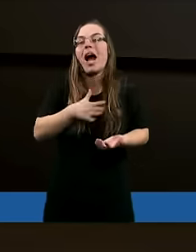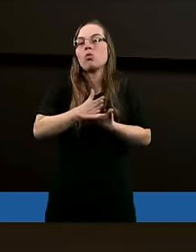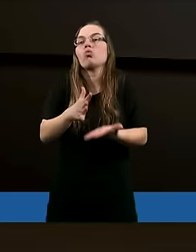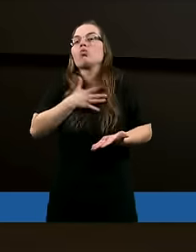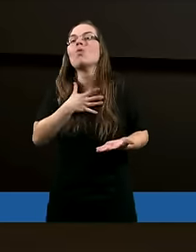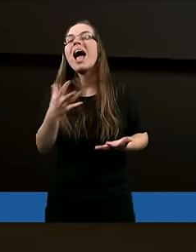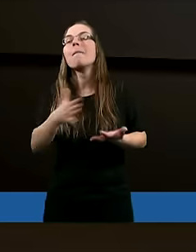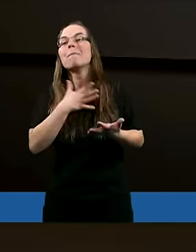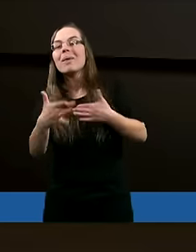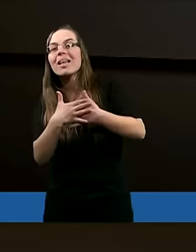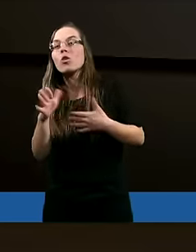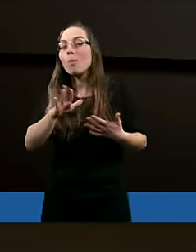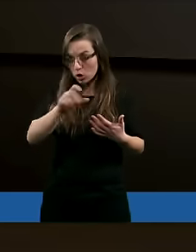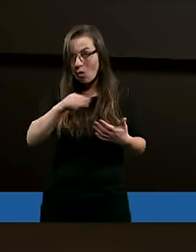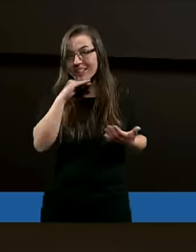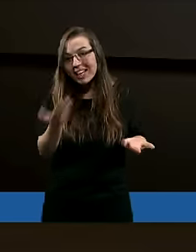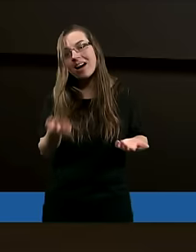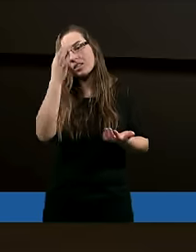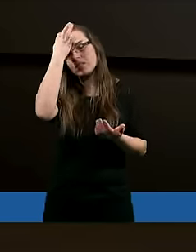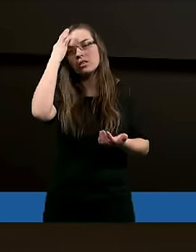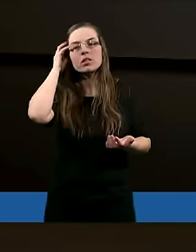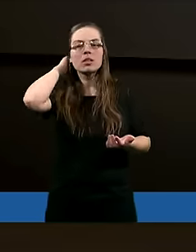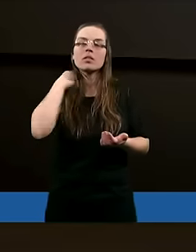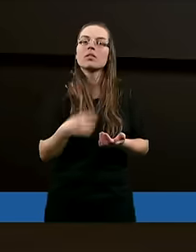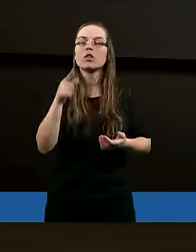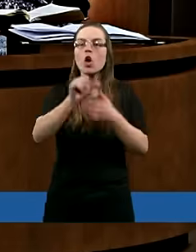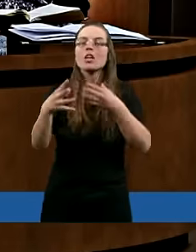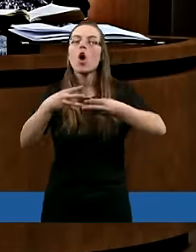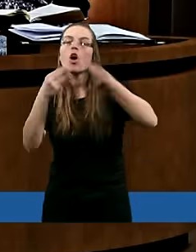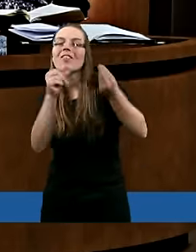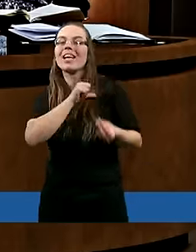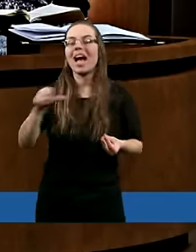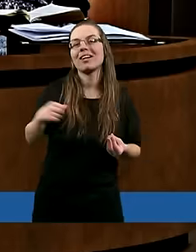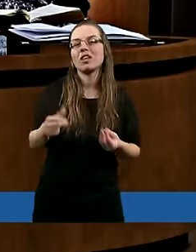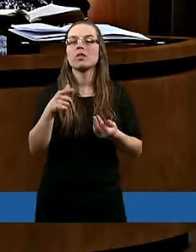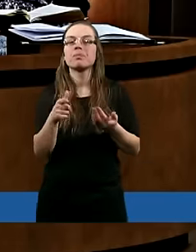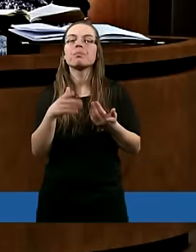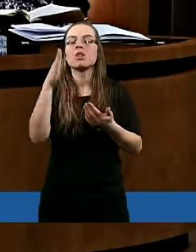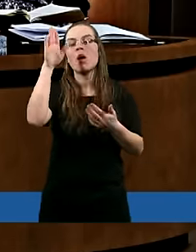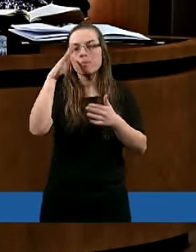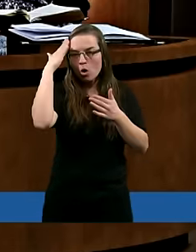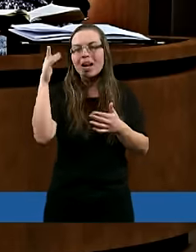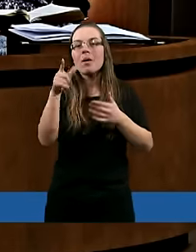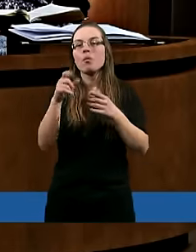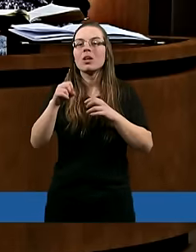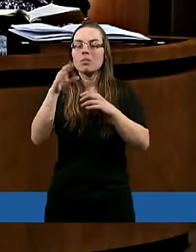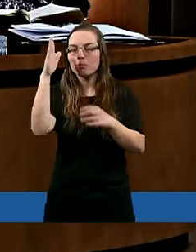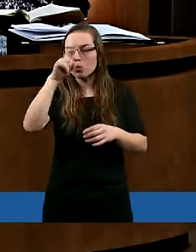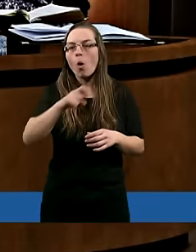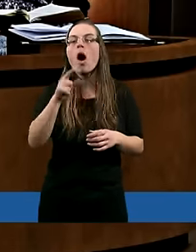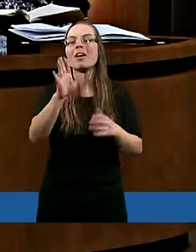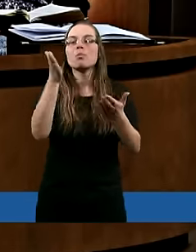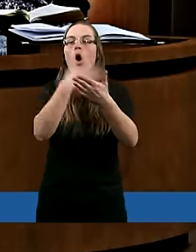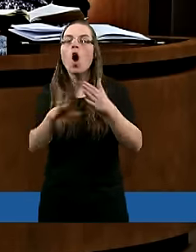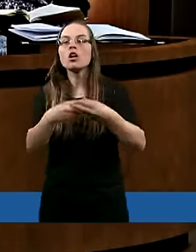blisko Boga? Trwanie to chyba rozwijanie się. Jak mamy małe źdźbło, a z tego się potem